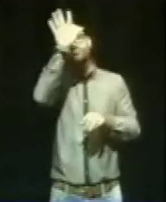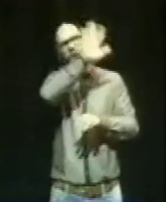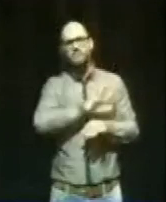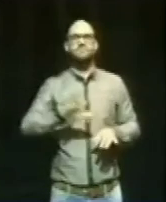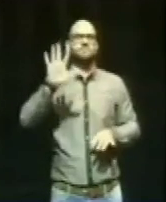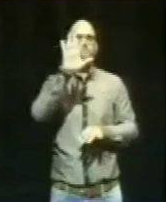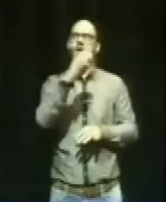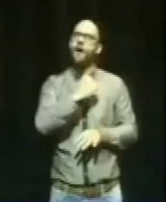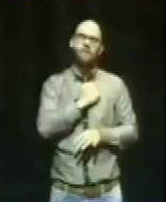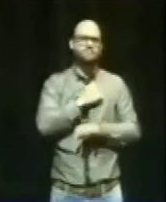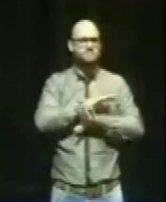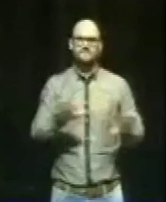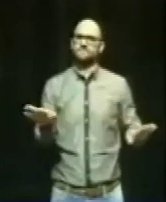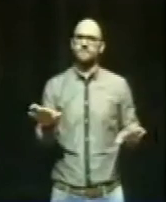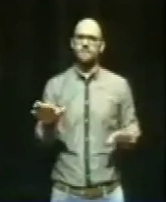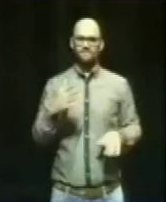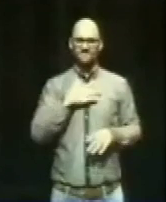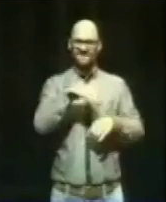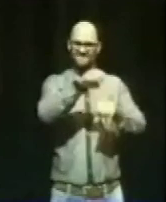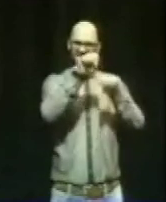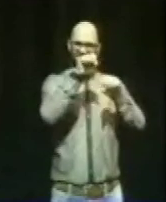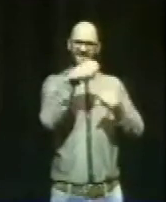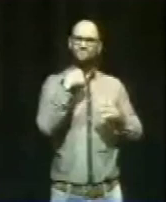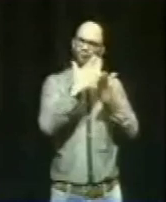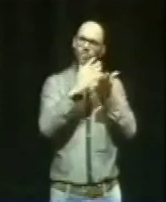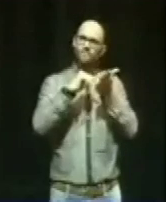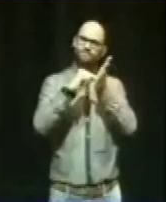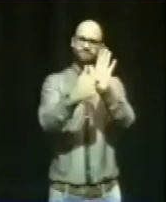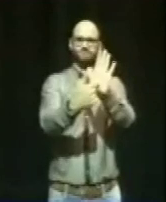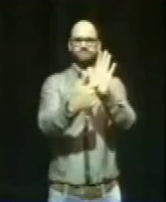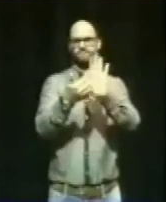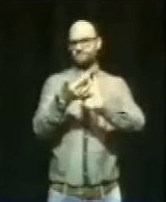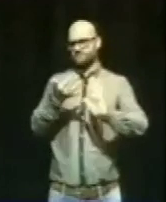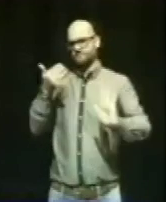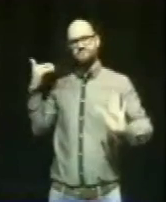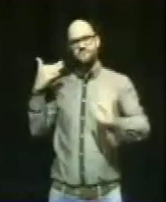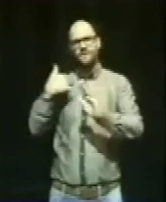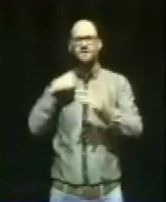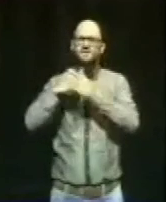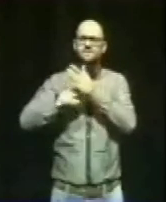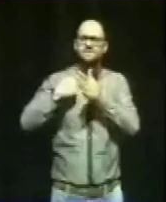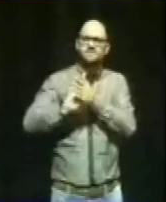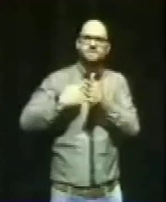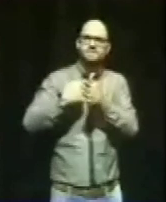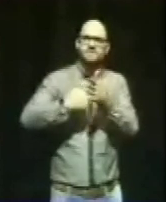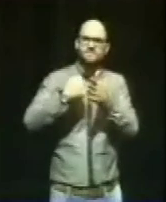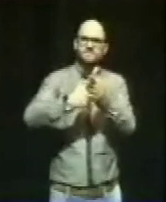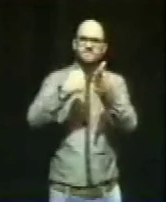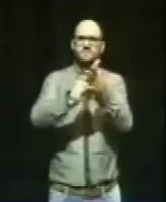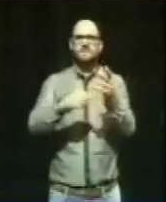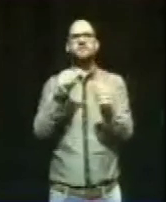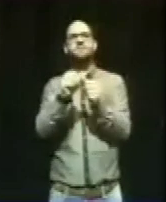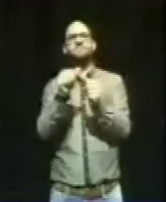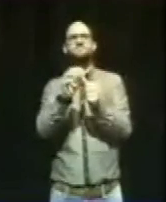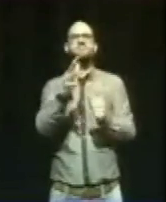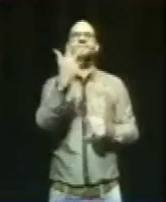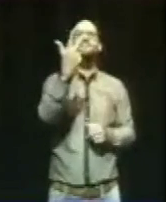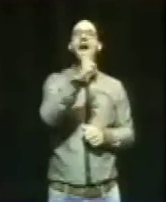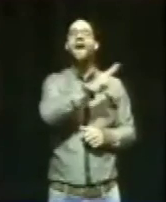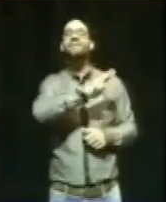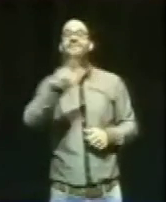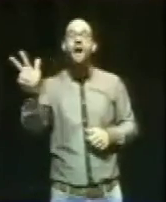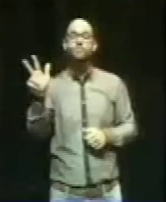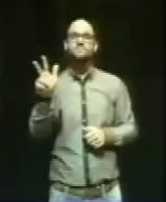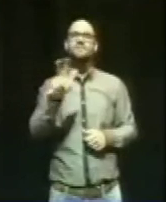letzten Monaten gezeigt, was es heißt zu kämpfen. Wir haben gezeigt, dass fast 3000, ungefähr 3000